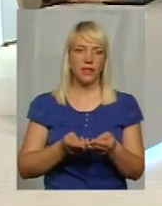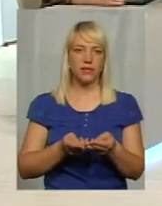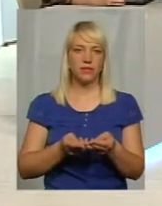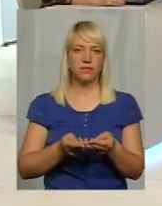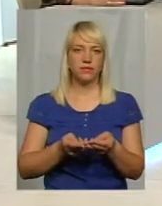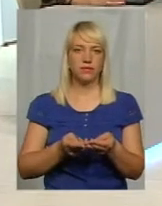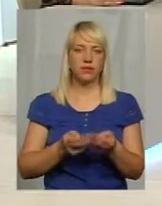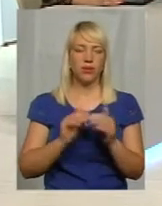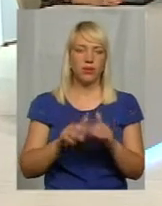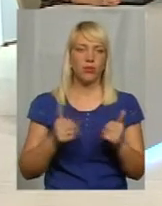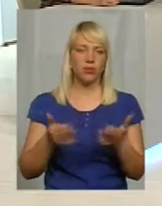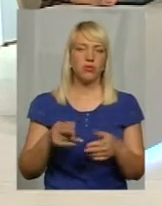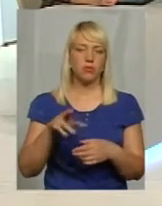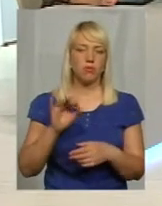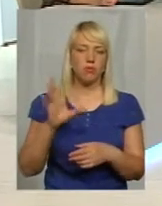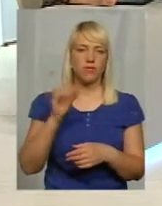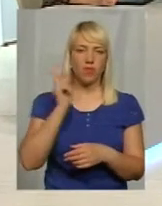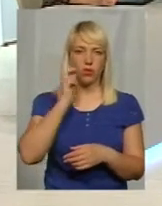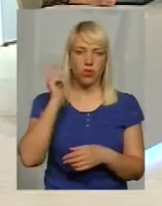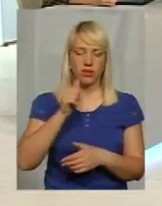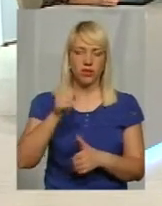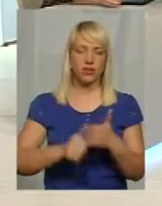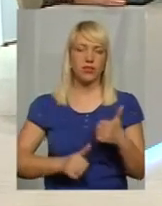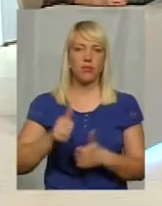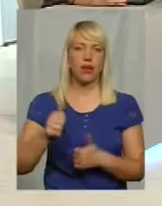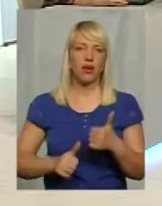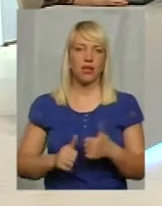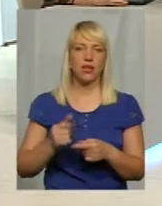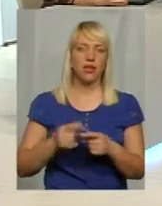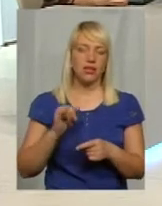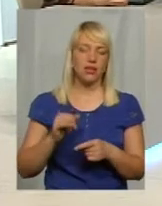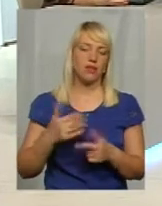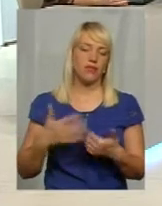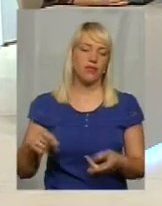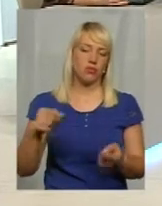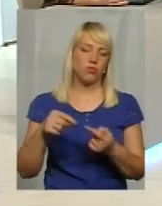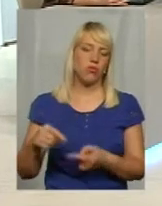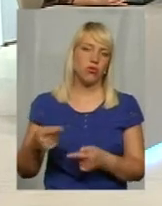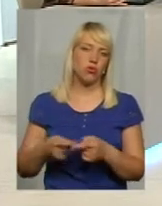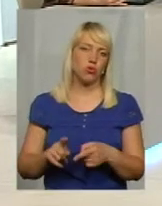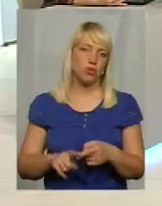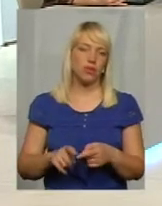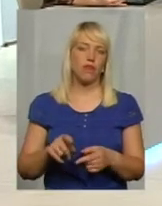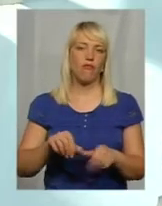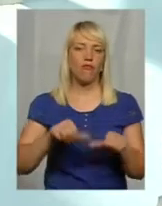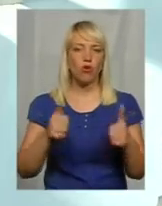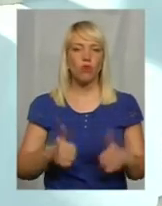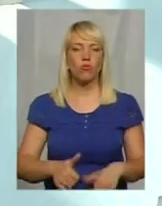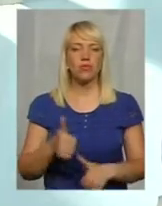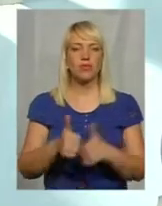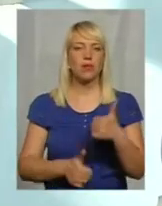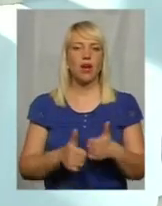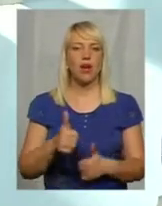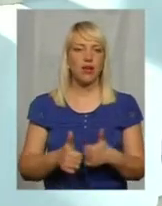пропозиції по всіукраїнських змаганнях і вже відповідно до них формуються змагання